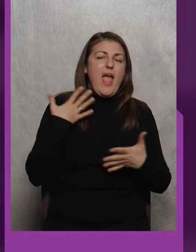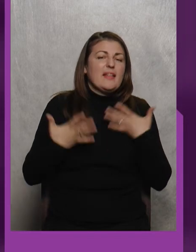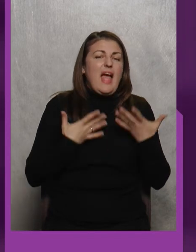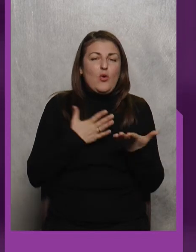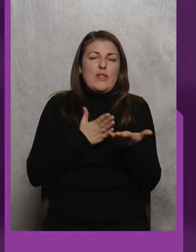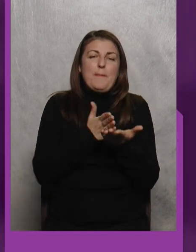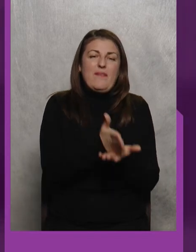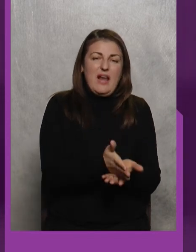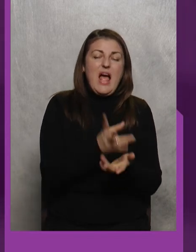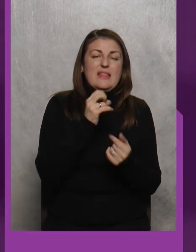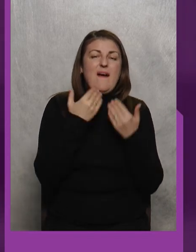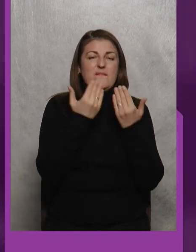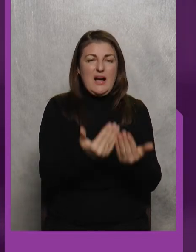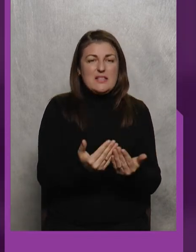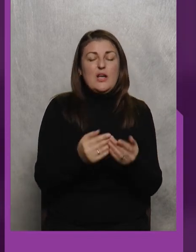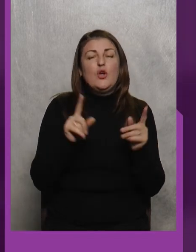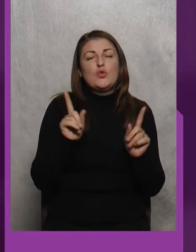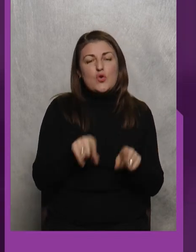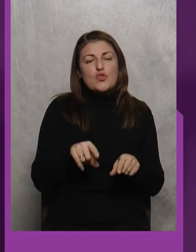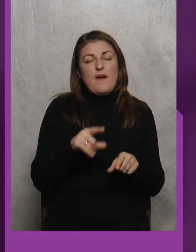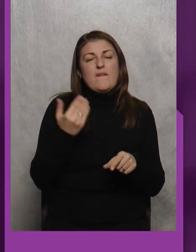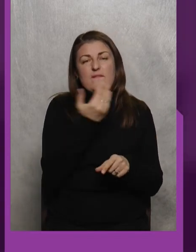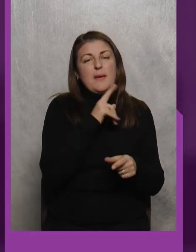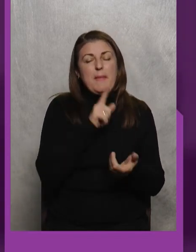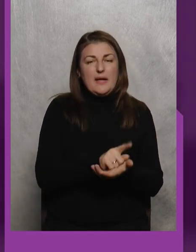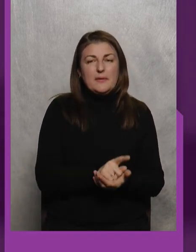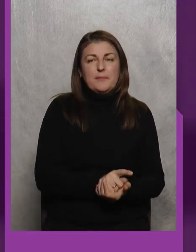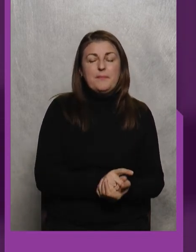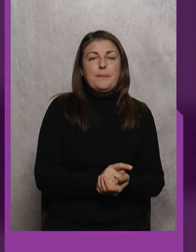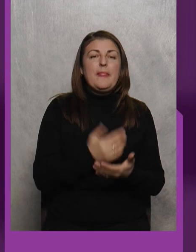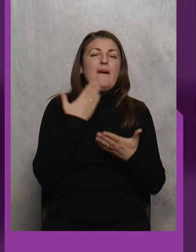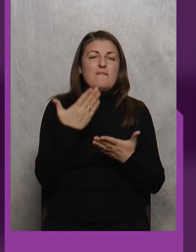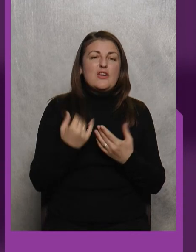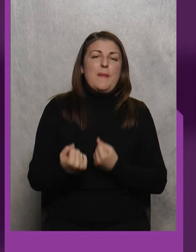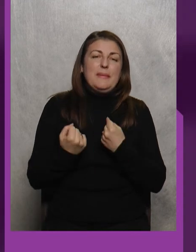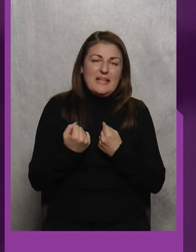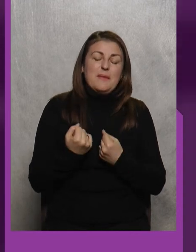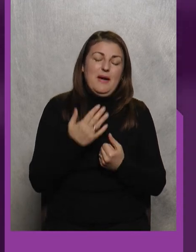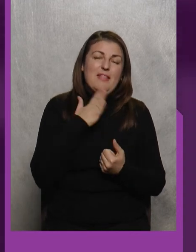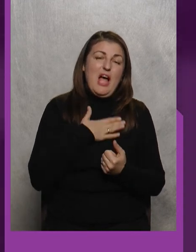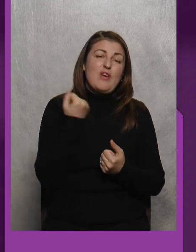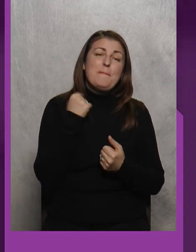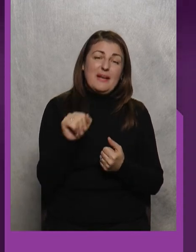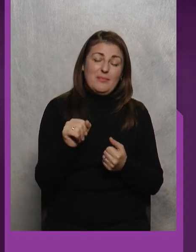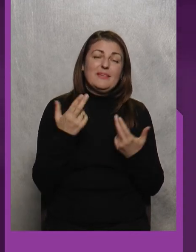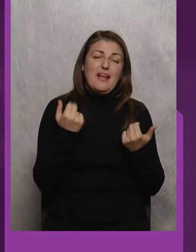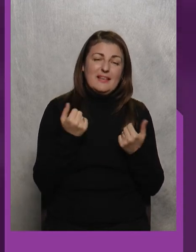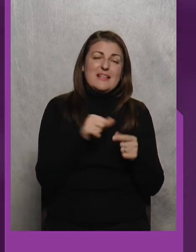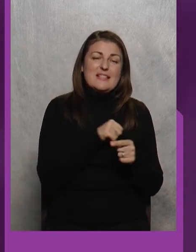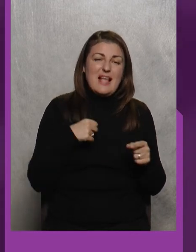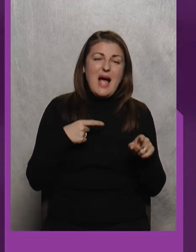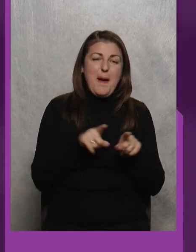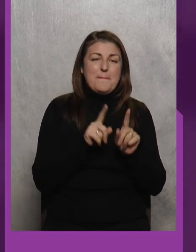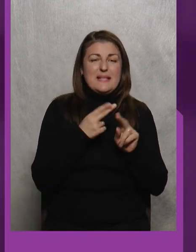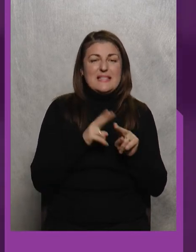направляємо на вас Тож, ви маєте... Ваша підтримка, наша перемога? Так, так, так, саме